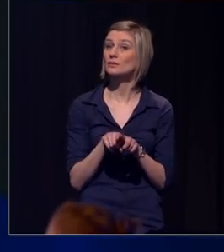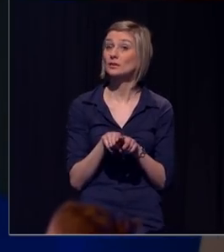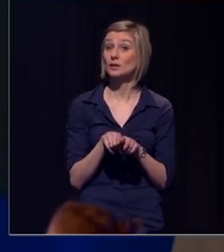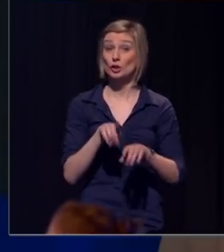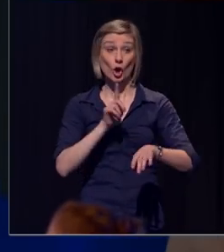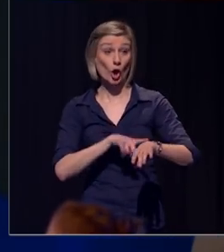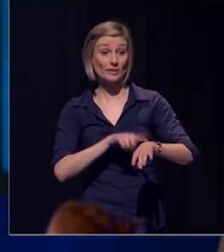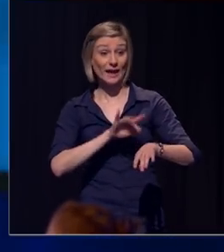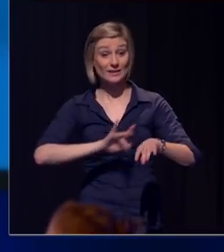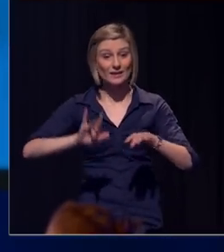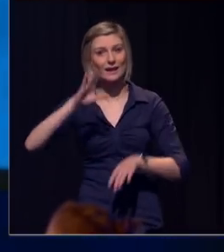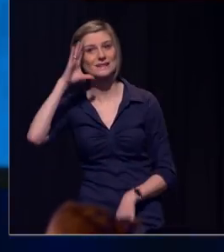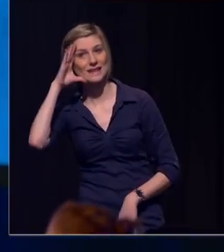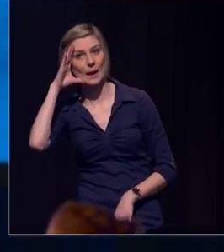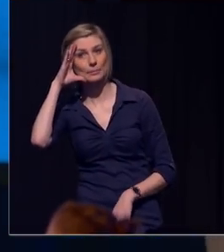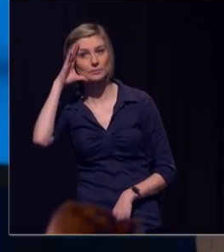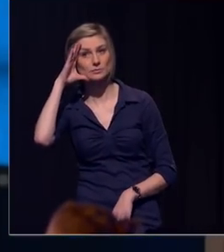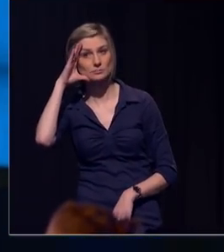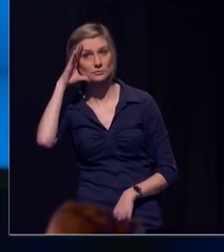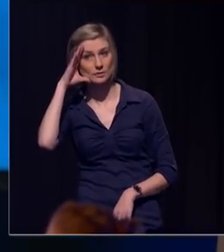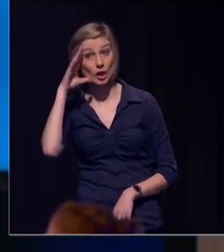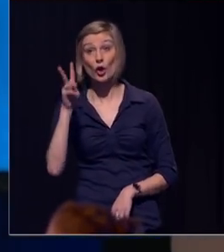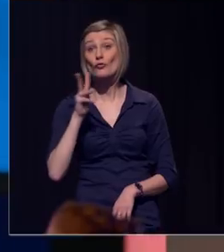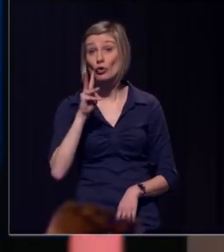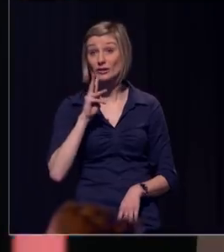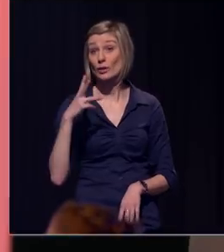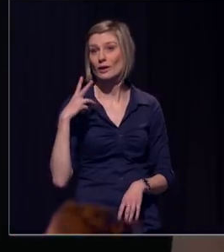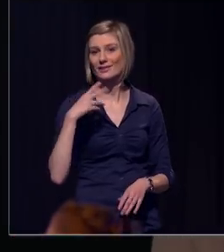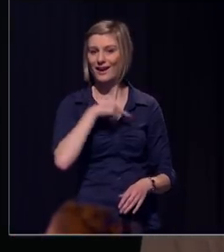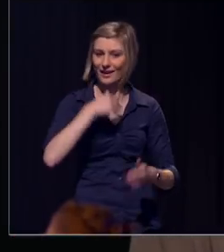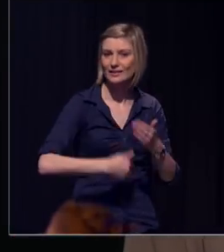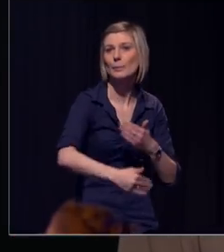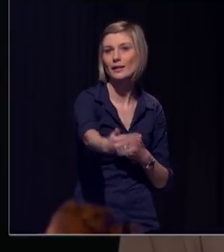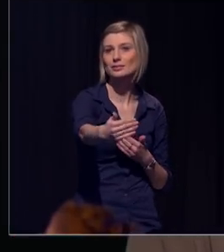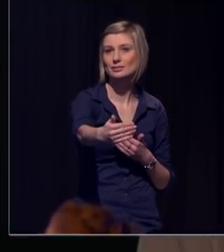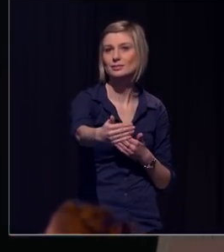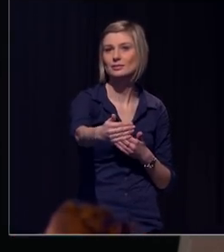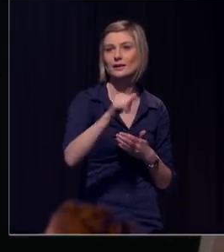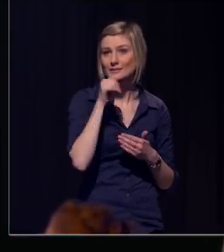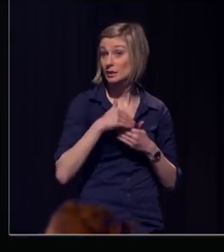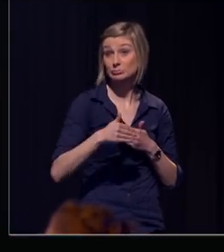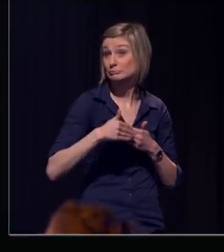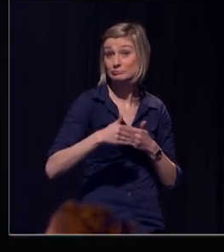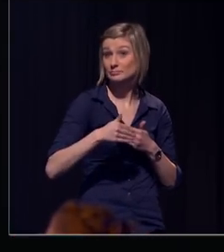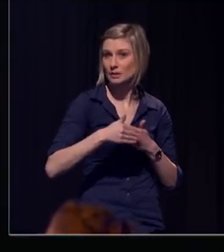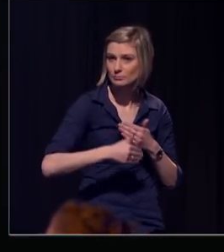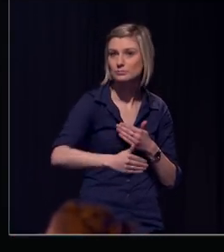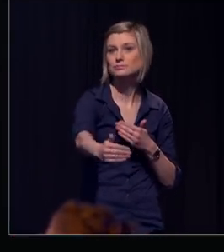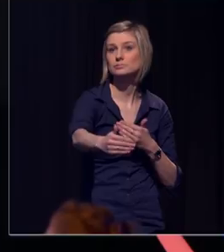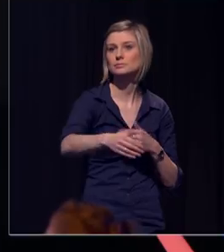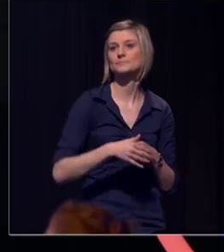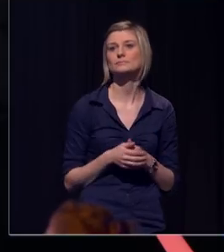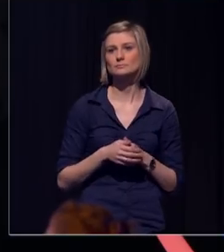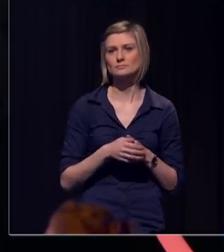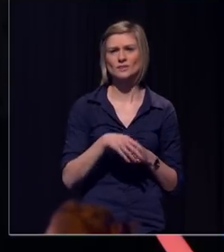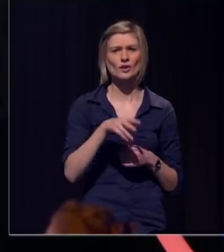slapen, die voordelen daarvan bevinden zich op lange termijn. Het probleem dat we daarbij ondervinden is dat die voordelen minder